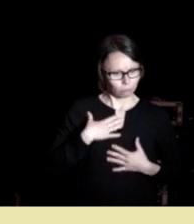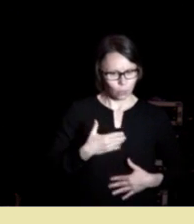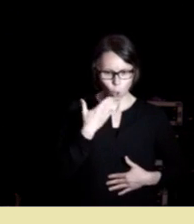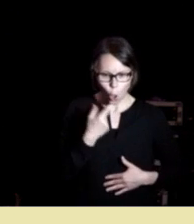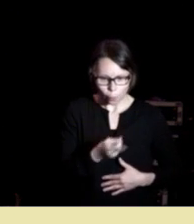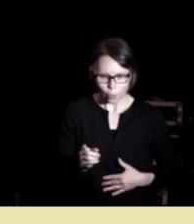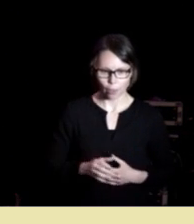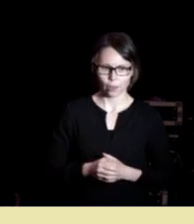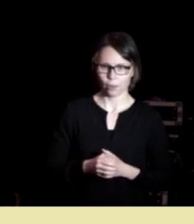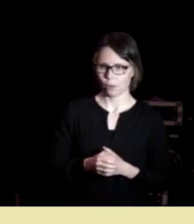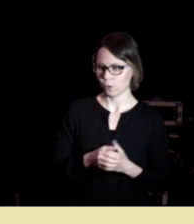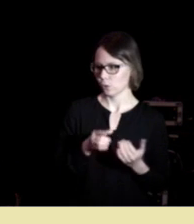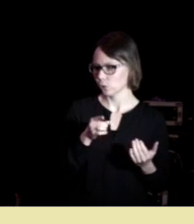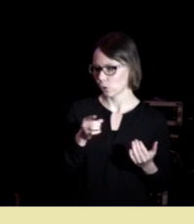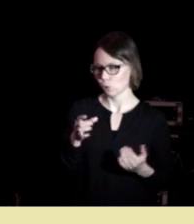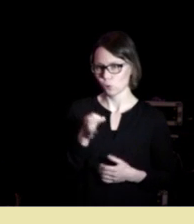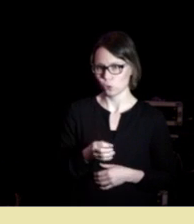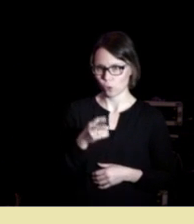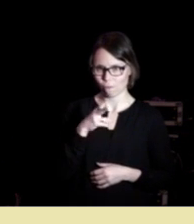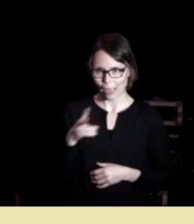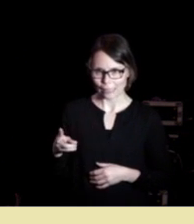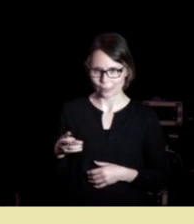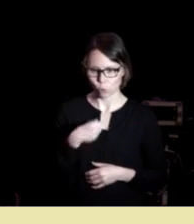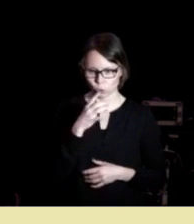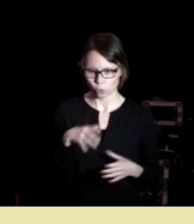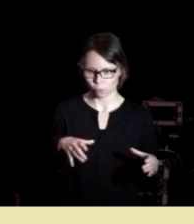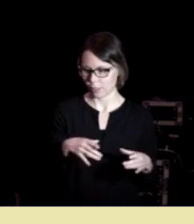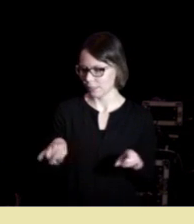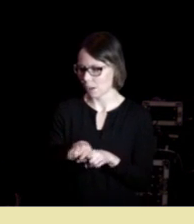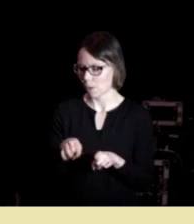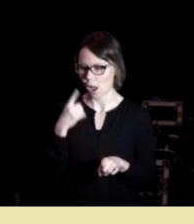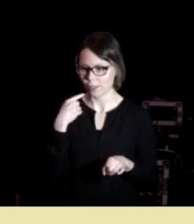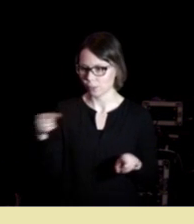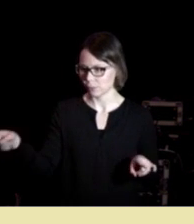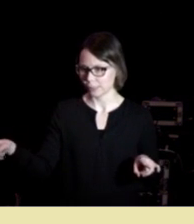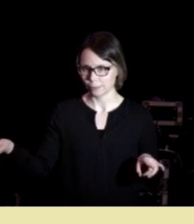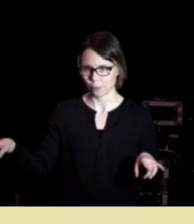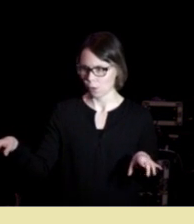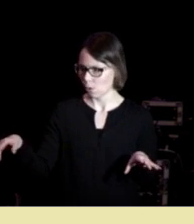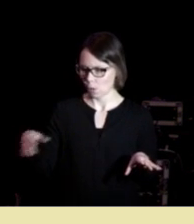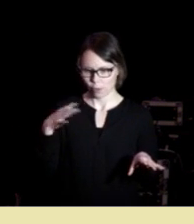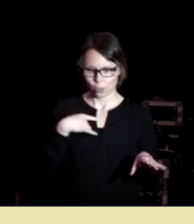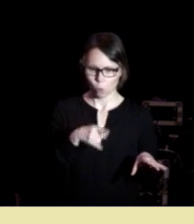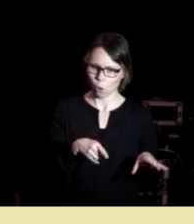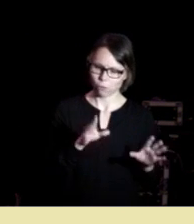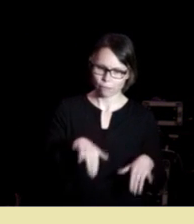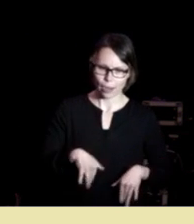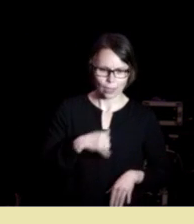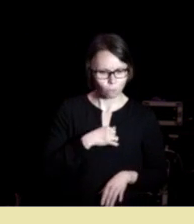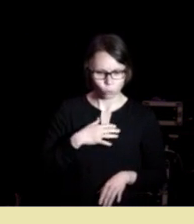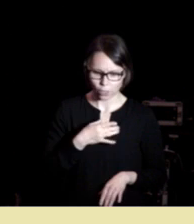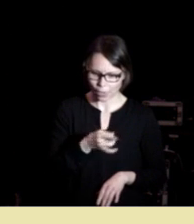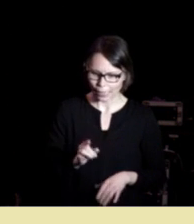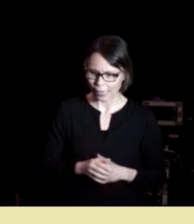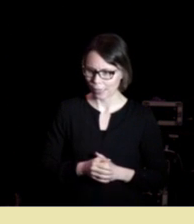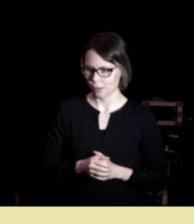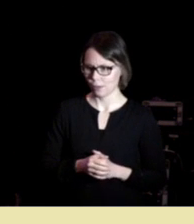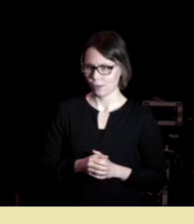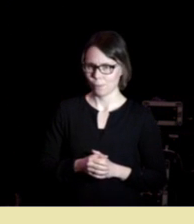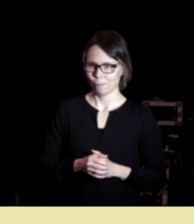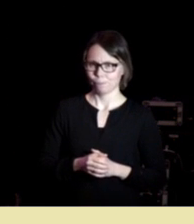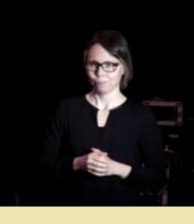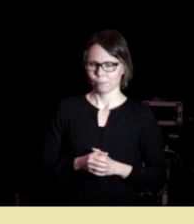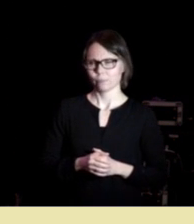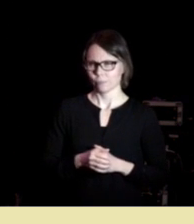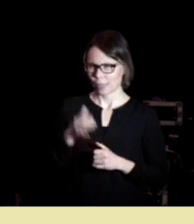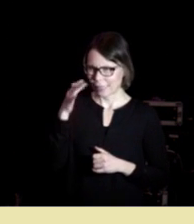Og så kommer jeg til Oslo Vest og så sitter jeg med en gruppe med ungdom som er like gamle. og så tenker jeg at du verden så forferdelig vondt disse har det. Da tenker jeg at vi må